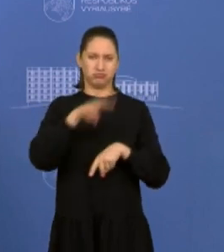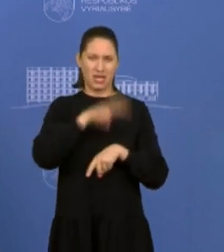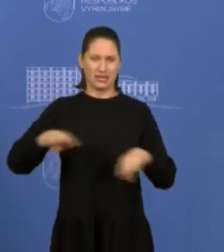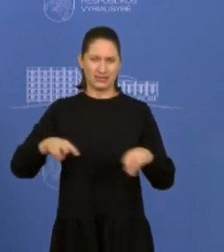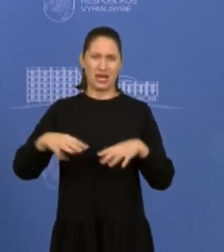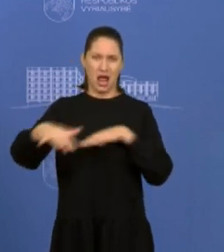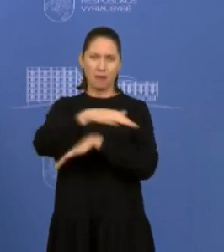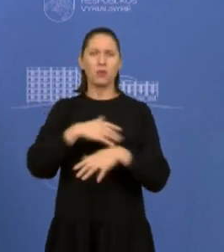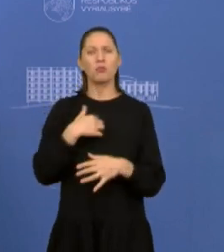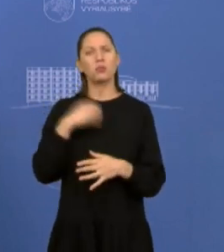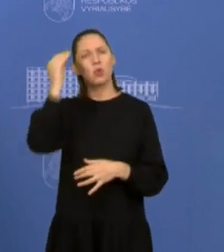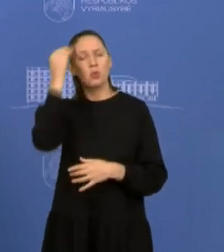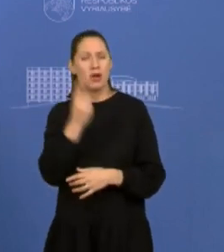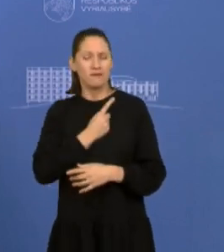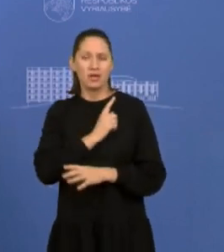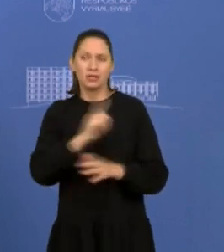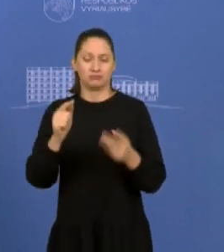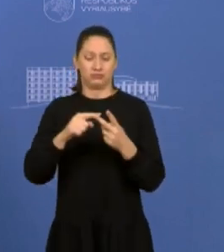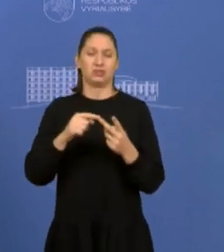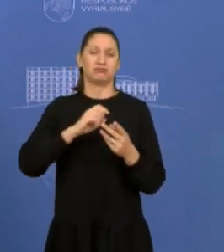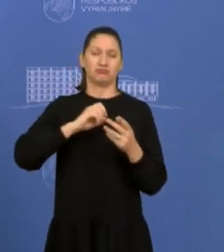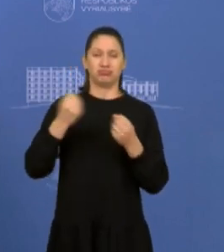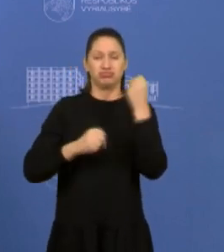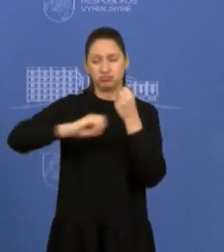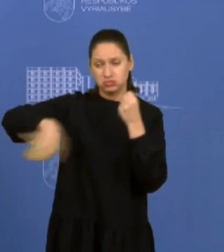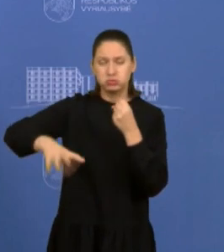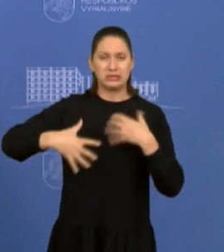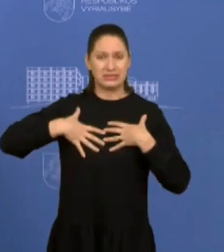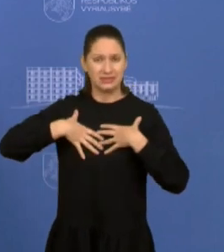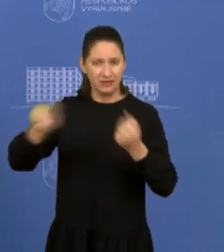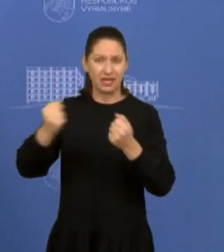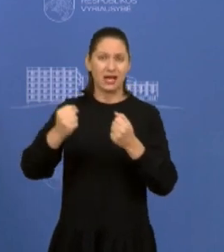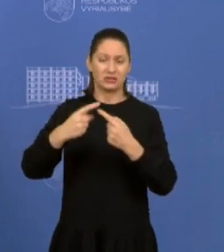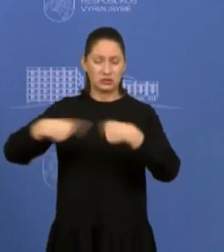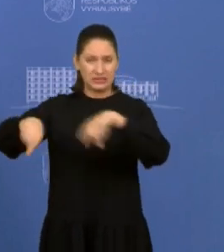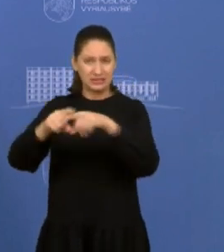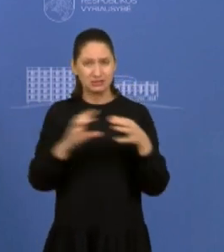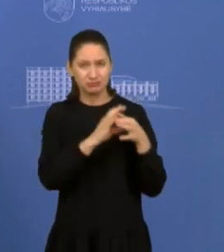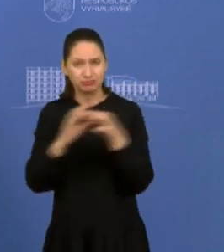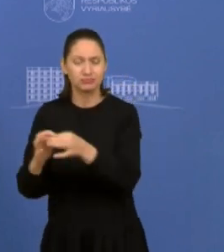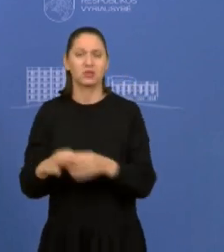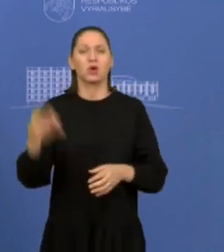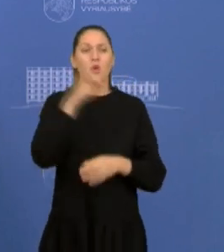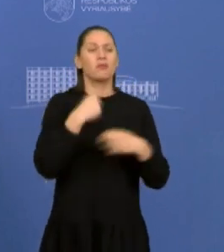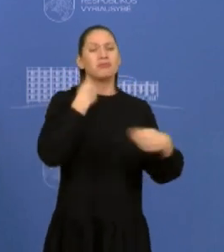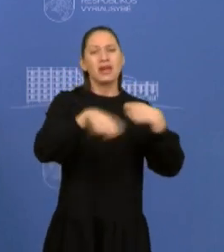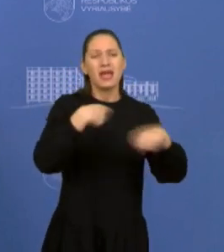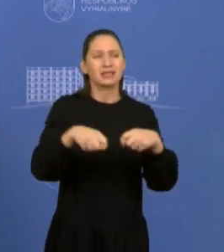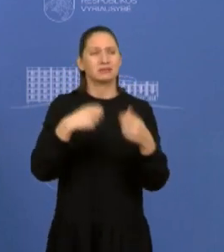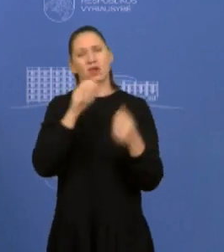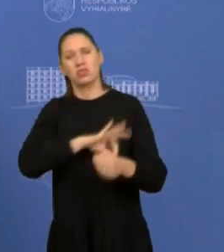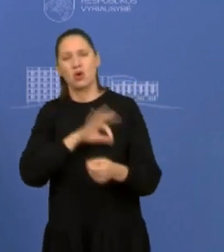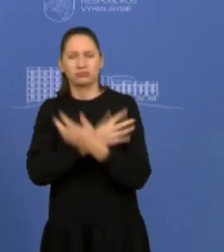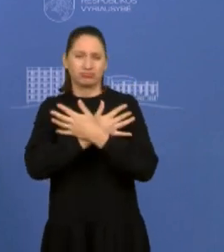kompleksiškai žiūrint, na, jisai sprendžia sveikatos problemas, sprendžia kai kuriuos prekybos balanso iškripimus, kaip mes